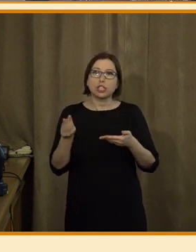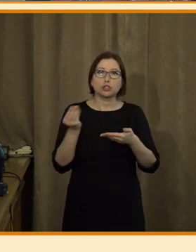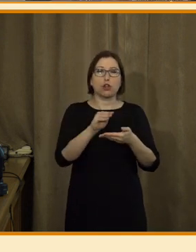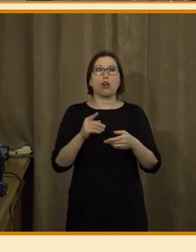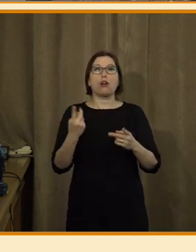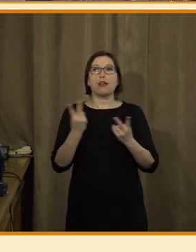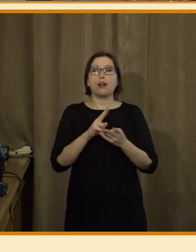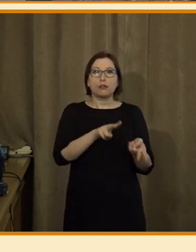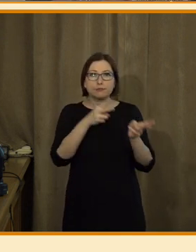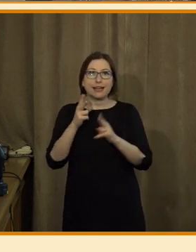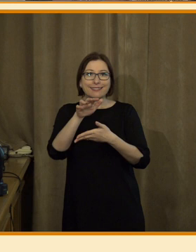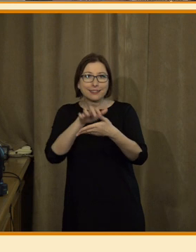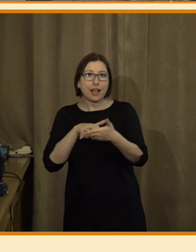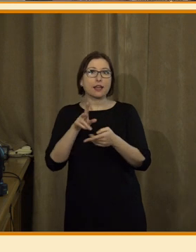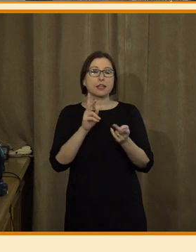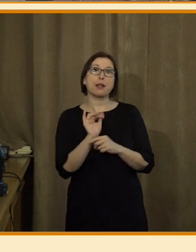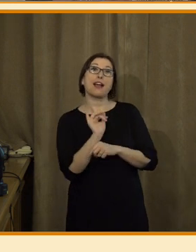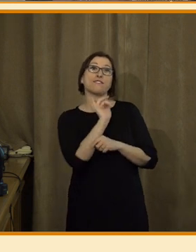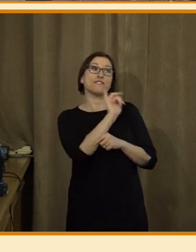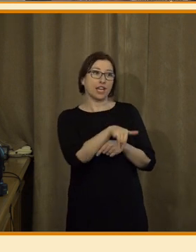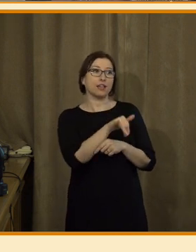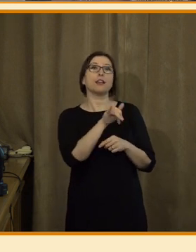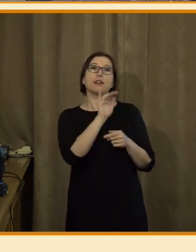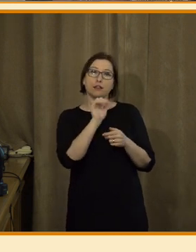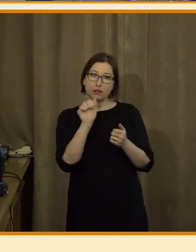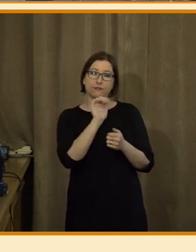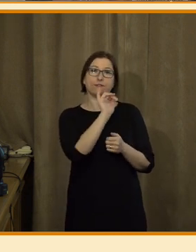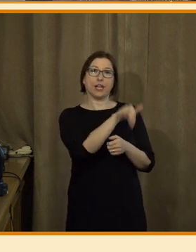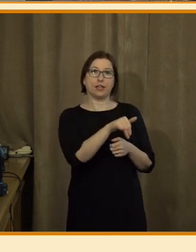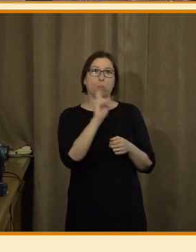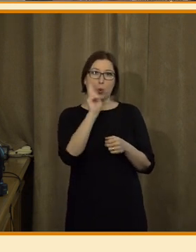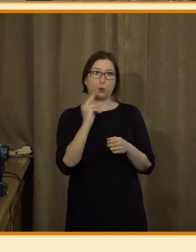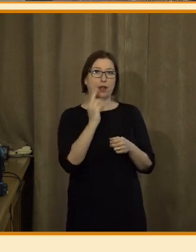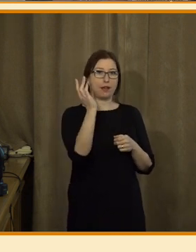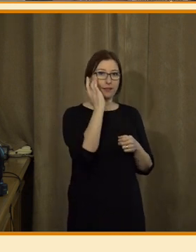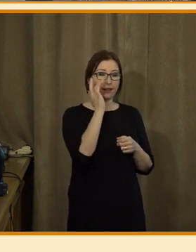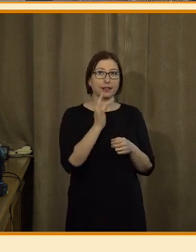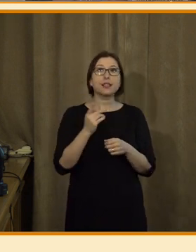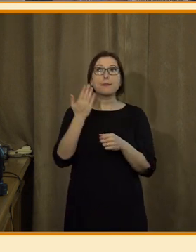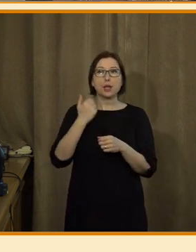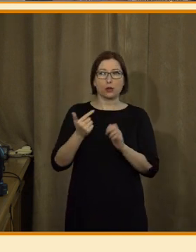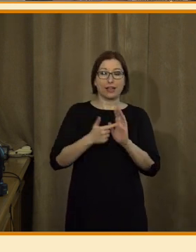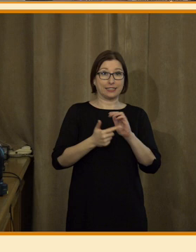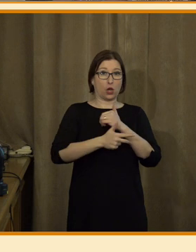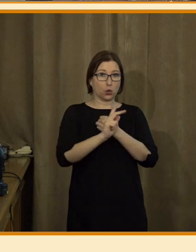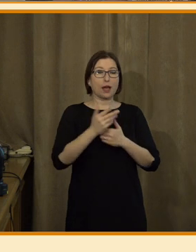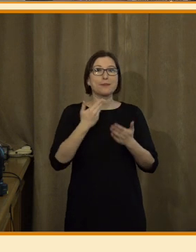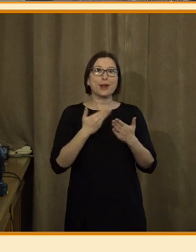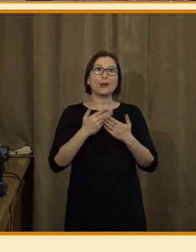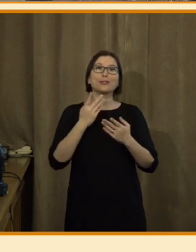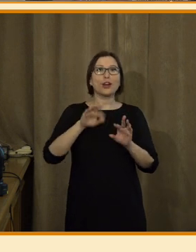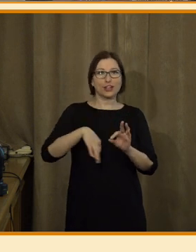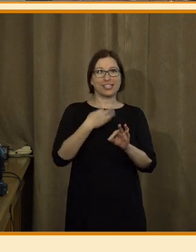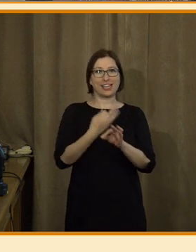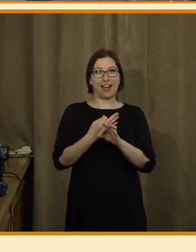převáděná do textu a podobně. V roce 2018, když Četka slavila z té narozeniny, jsme si proto nadělili